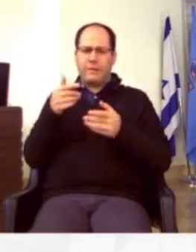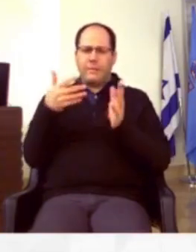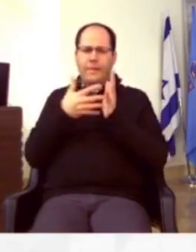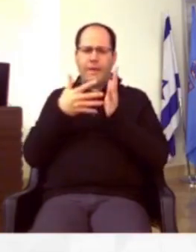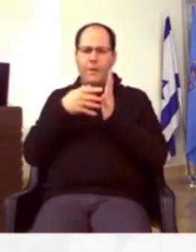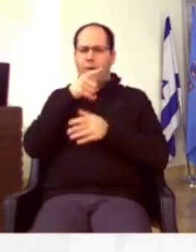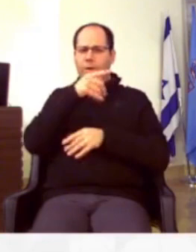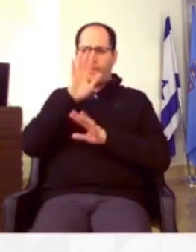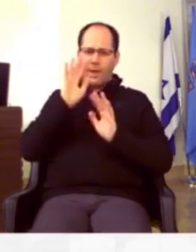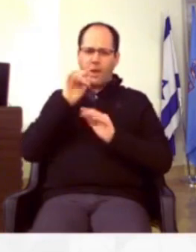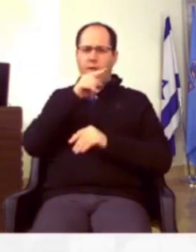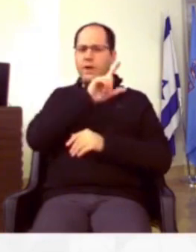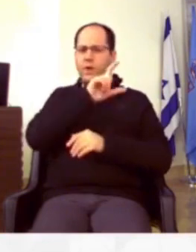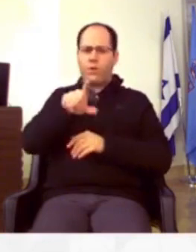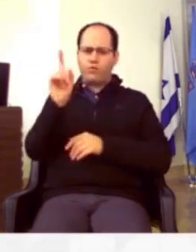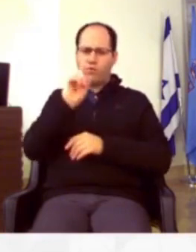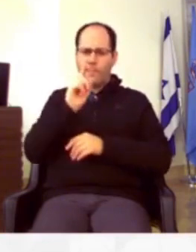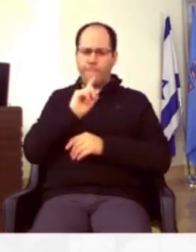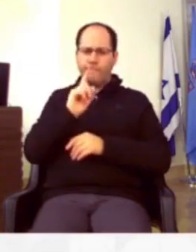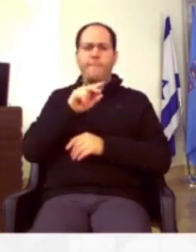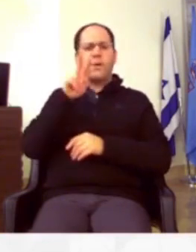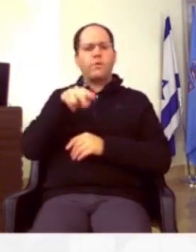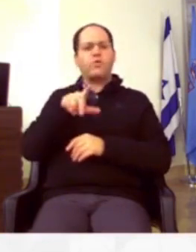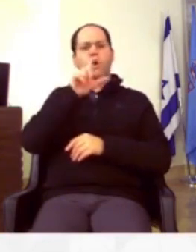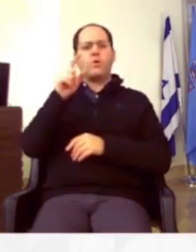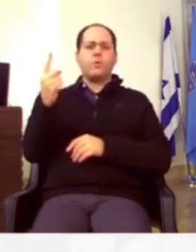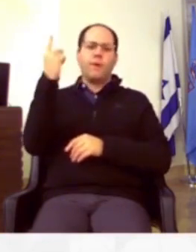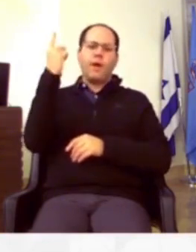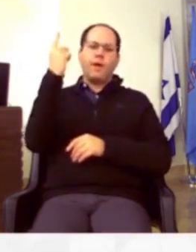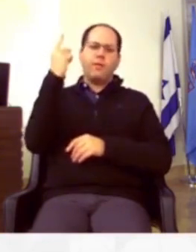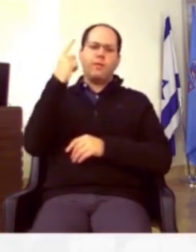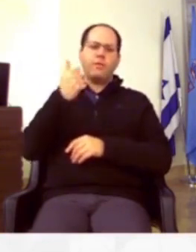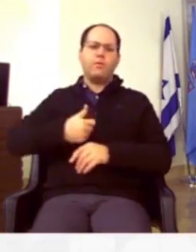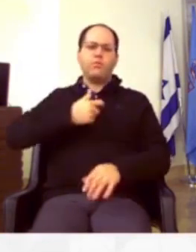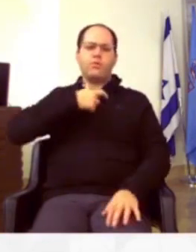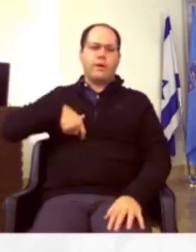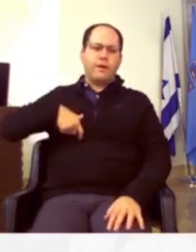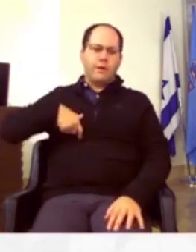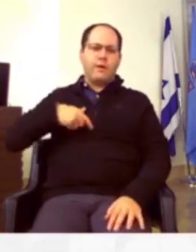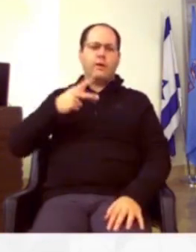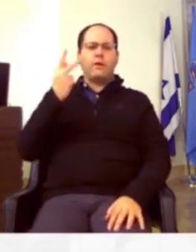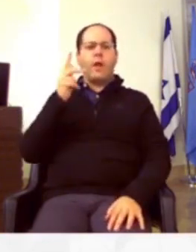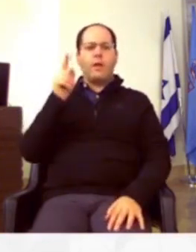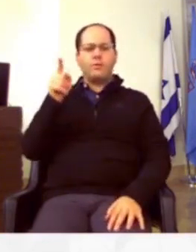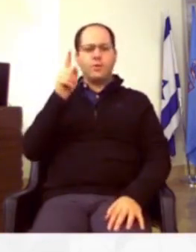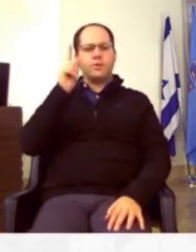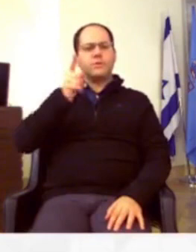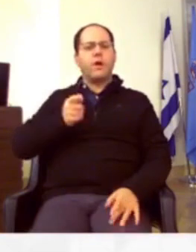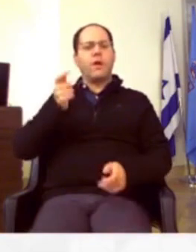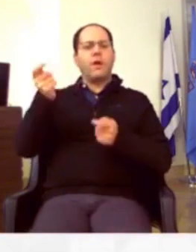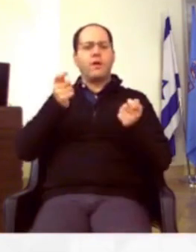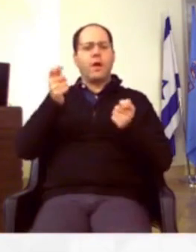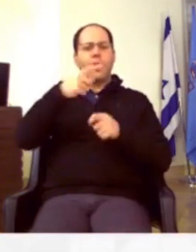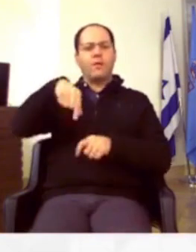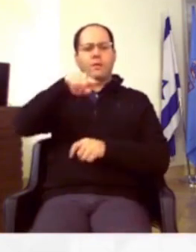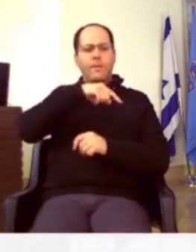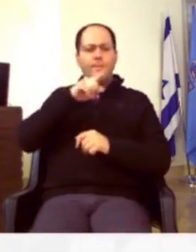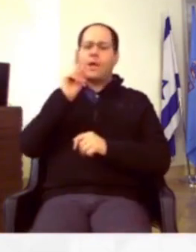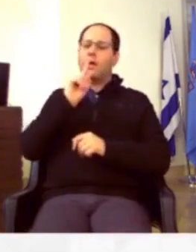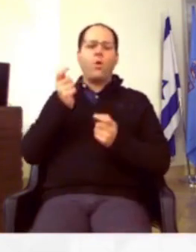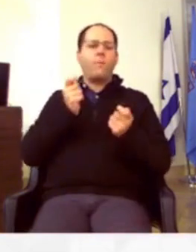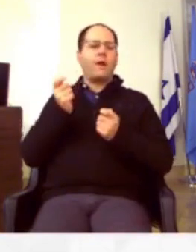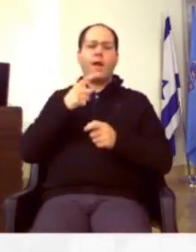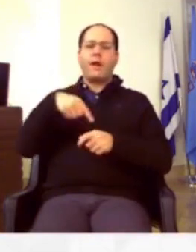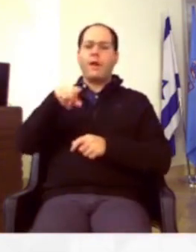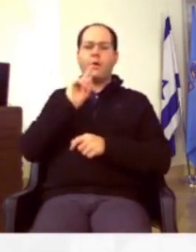שום ביקורת כלפיך, אתה לא השם. יש השם האחת, ראש העיר, קליש, היא זו שאמורה לנהל אתכם,